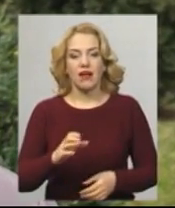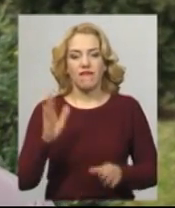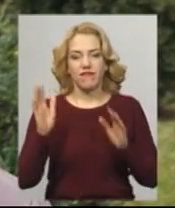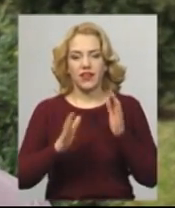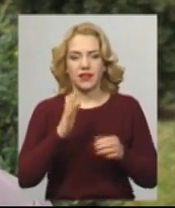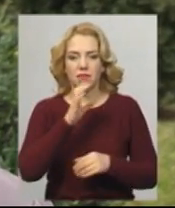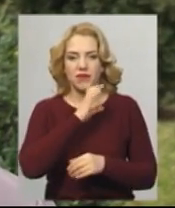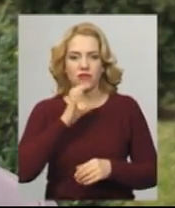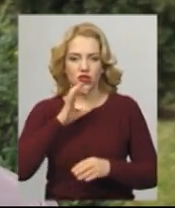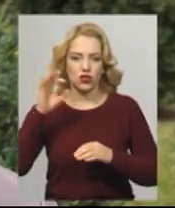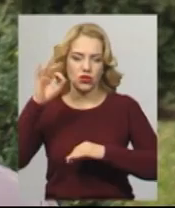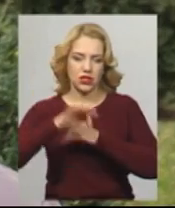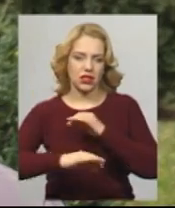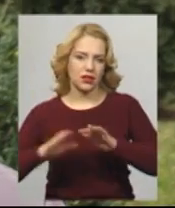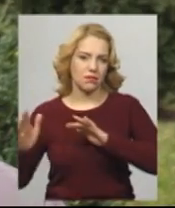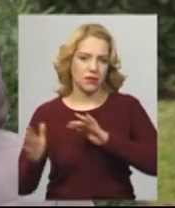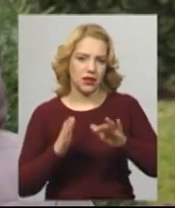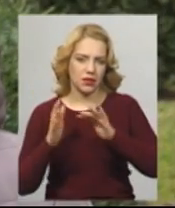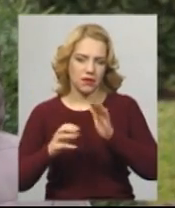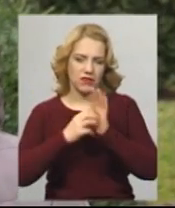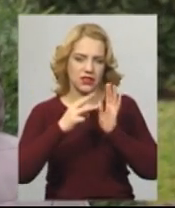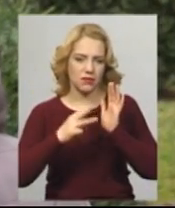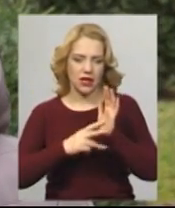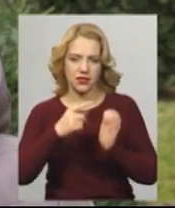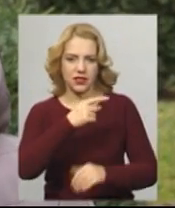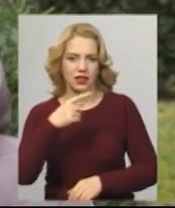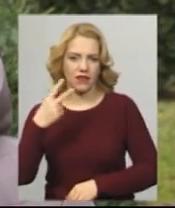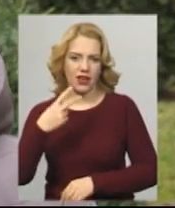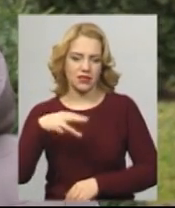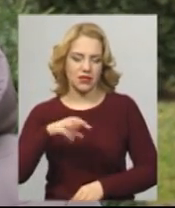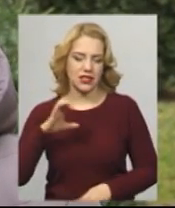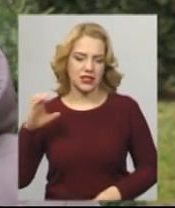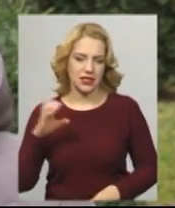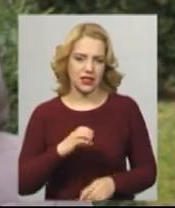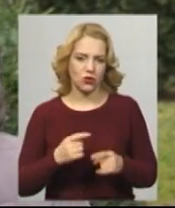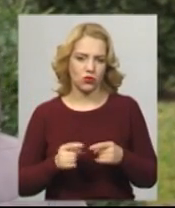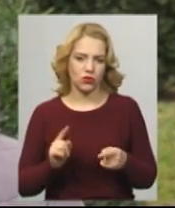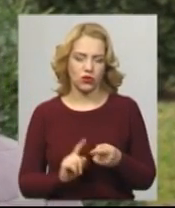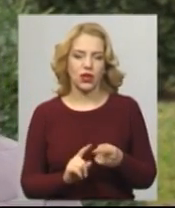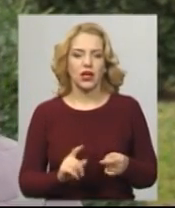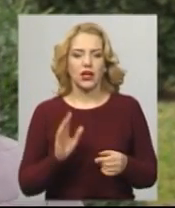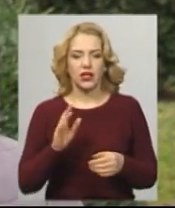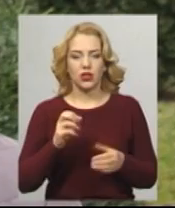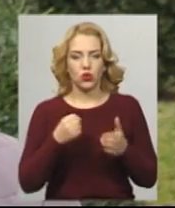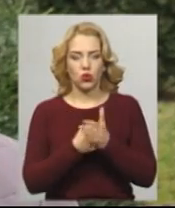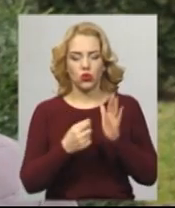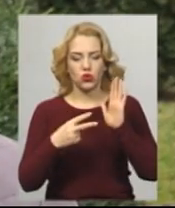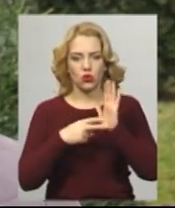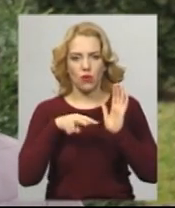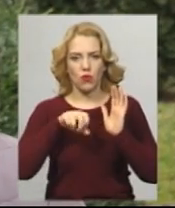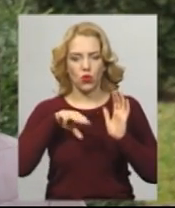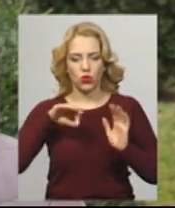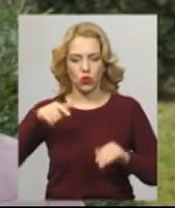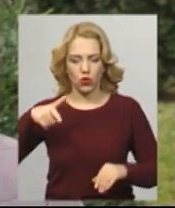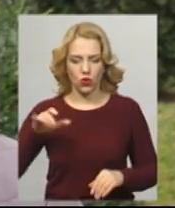пориви до 17-22 метрів за секунду. Надалі циклон переміститься на північний схід, і до 7 лютого у